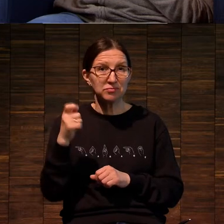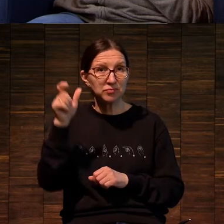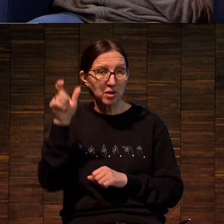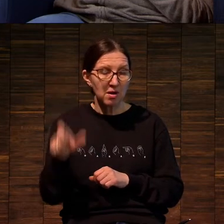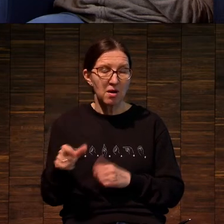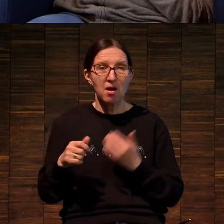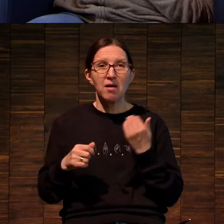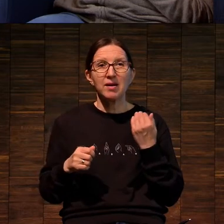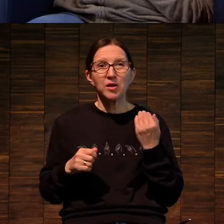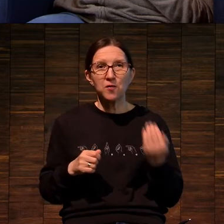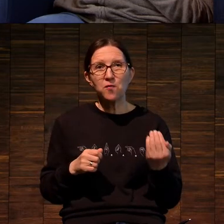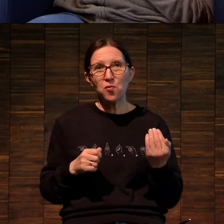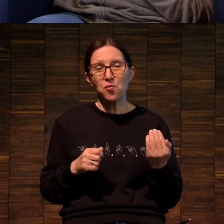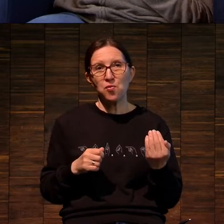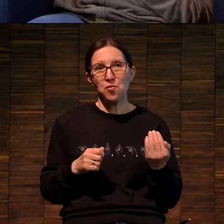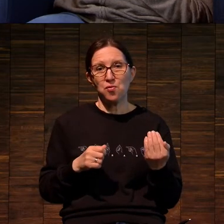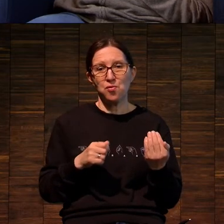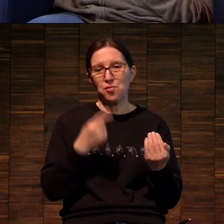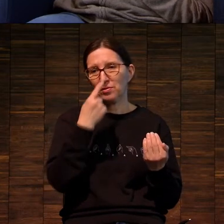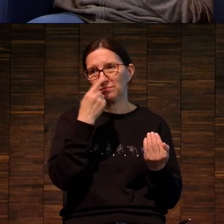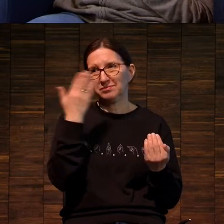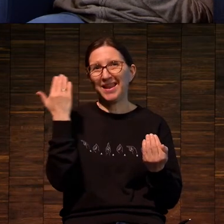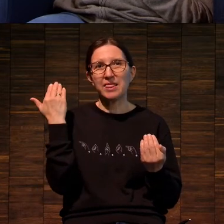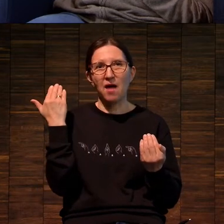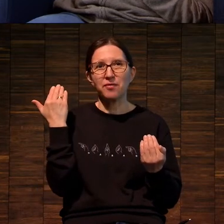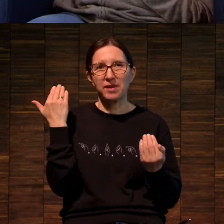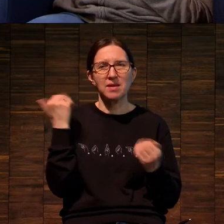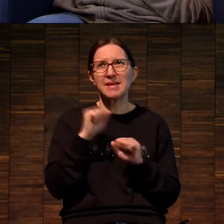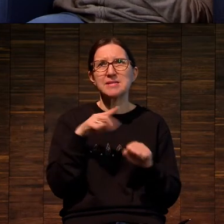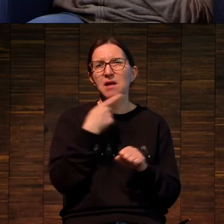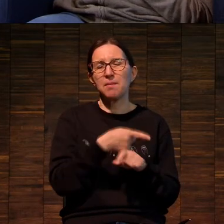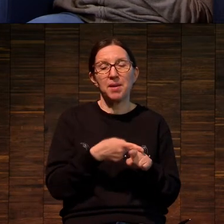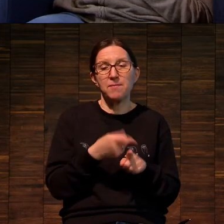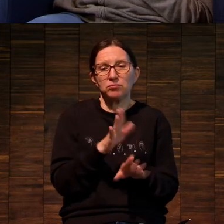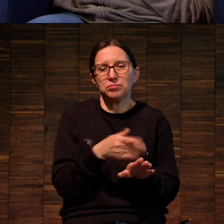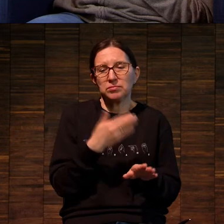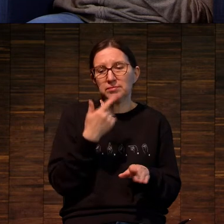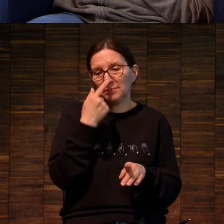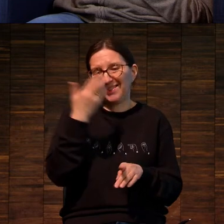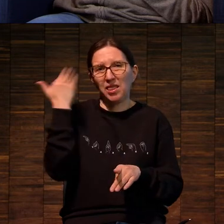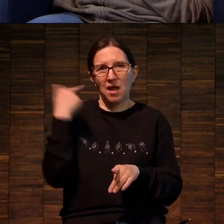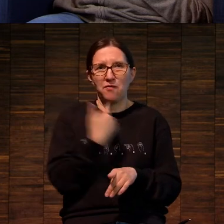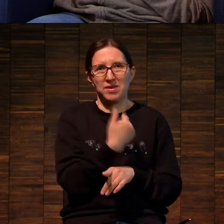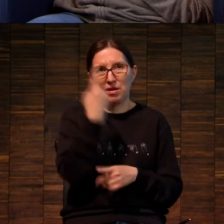его, ну как бы не последний, но одни из поздних работ.